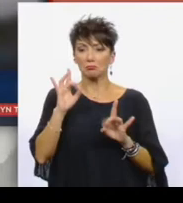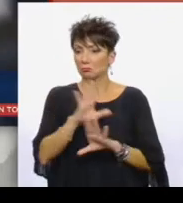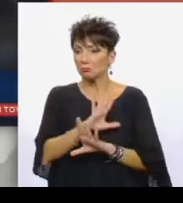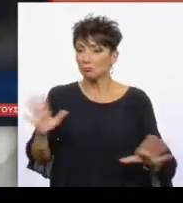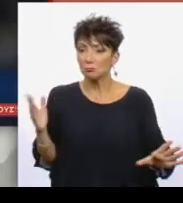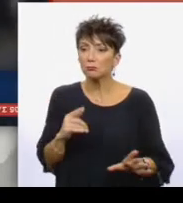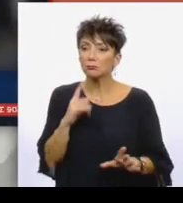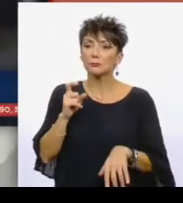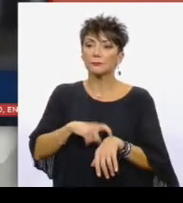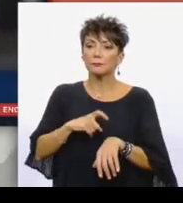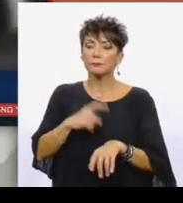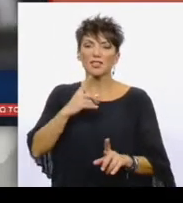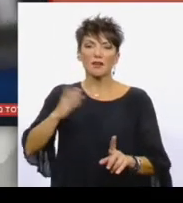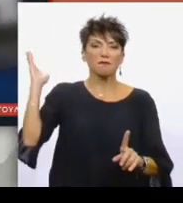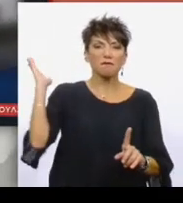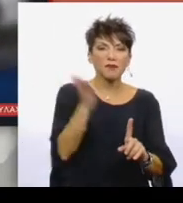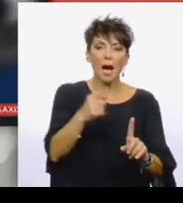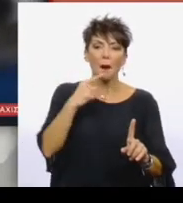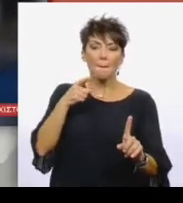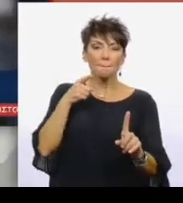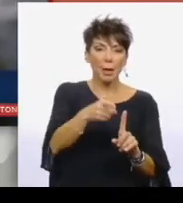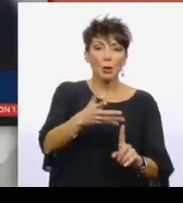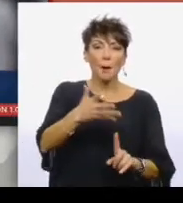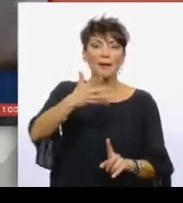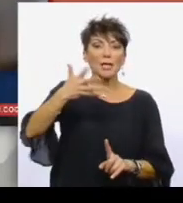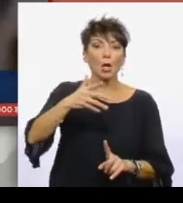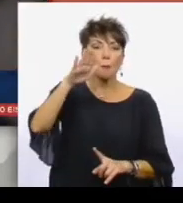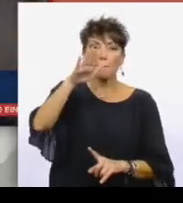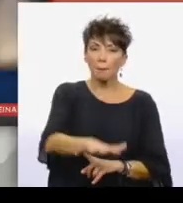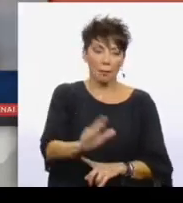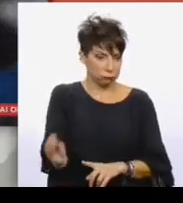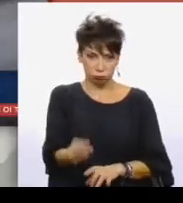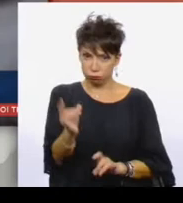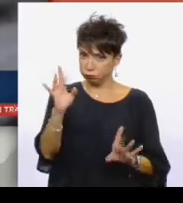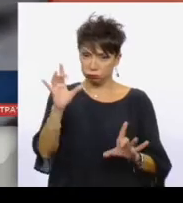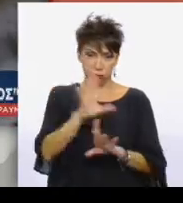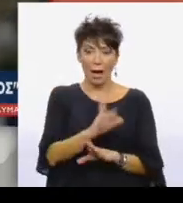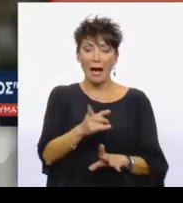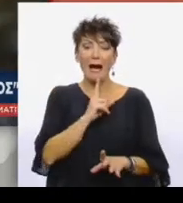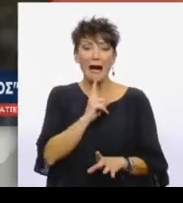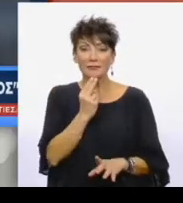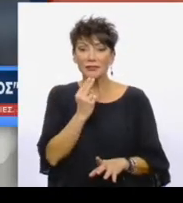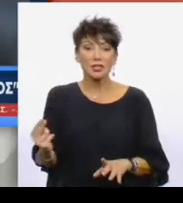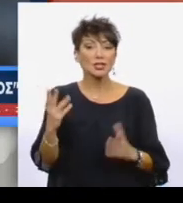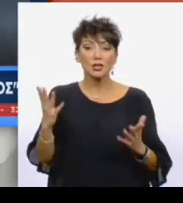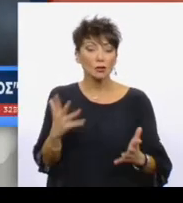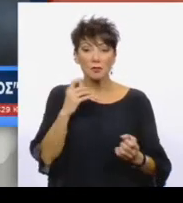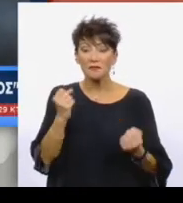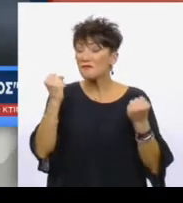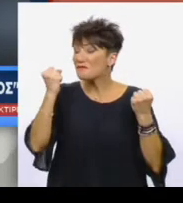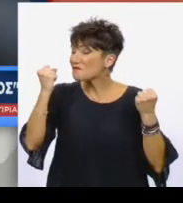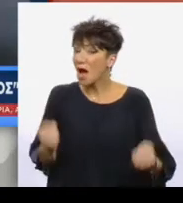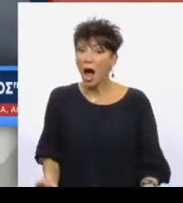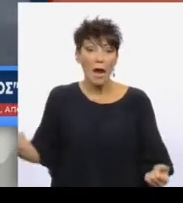καμία περίπτωση, βιοπραγία σε βάρος πεντάχρονου παιδιού. Αυτό αντιλαμβάνεστε είναι ιδιαίτερα βαρύ και ιδιαίτερα